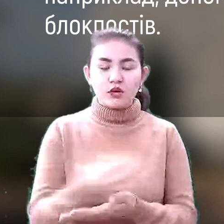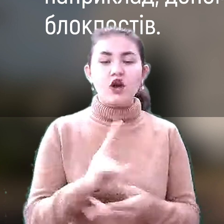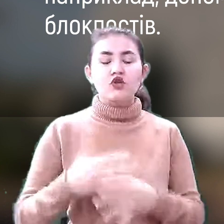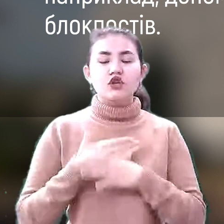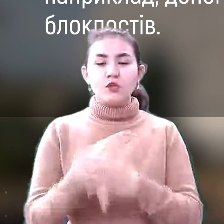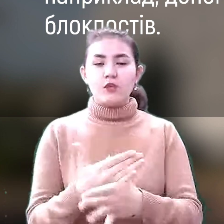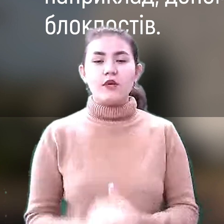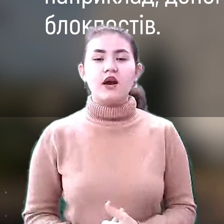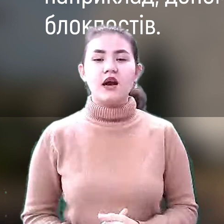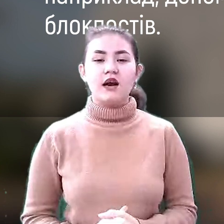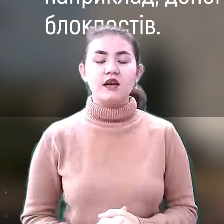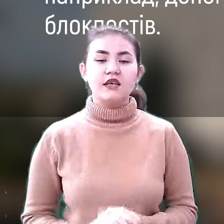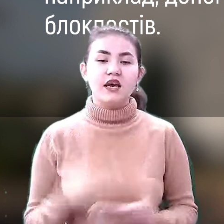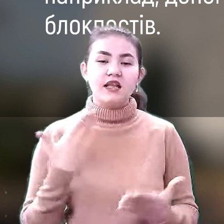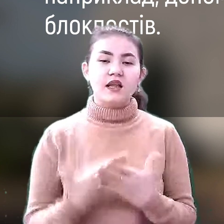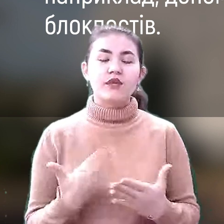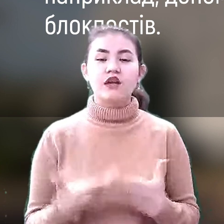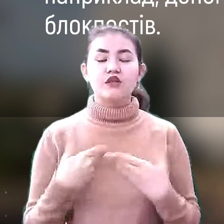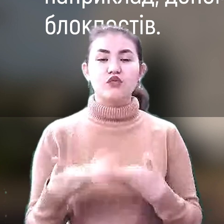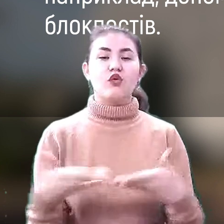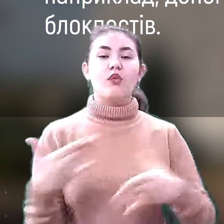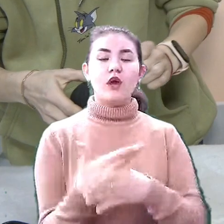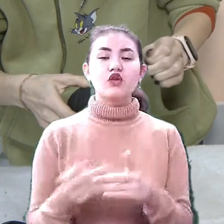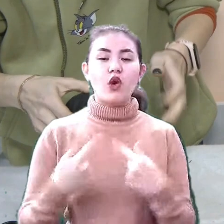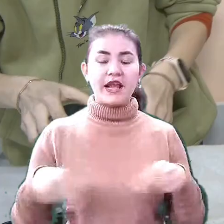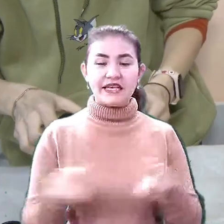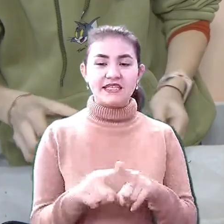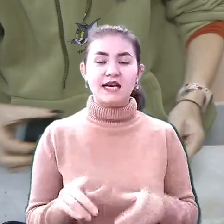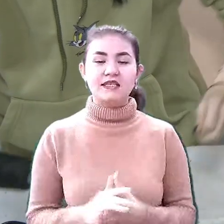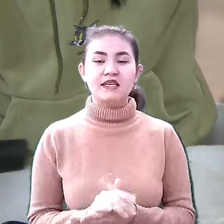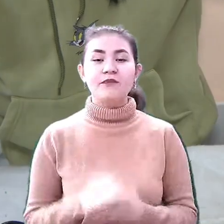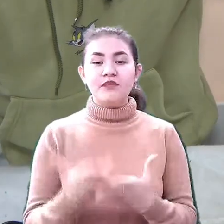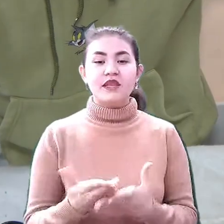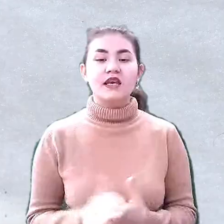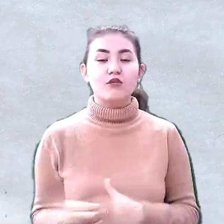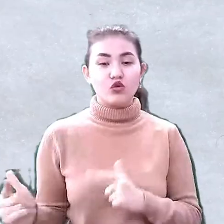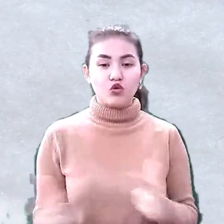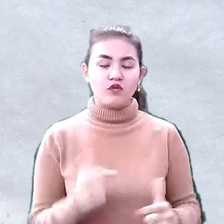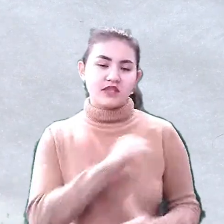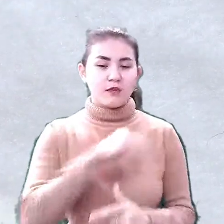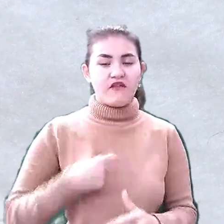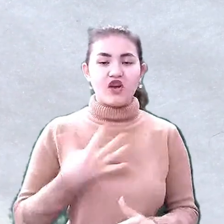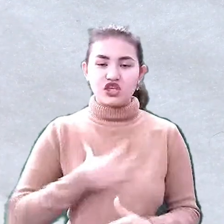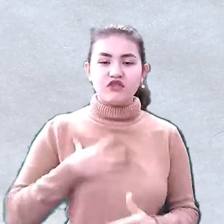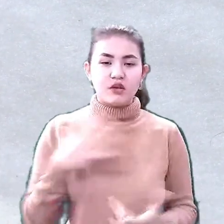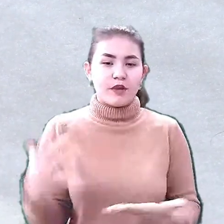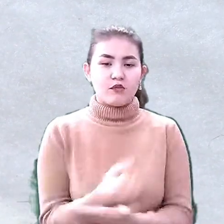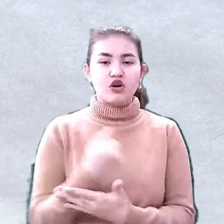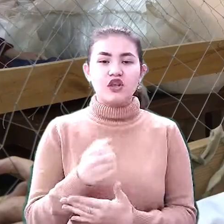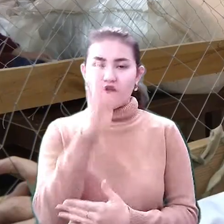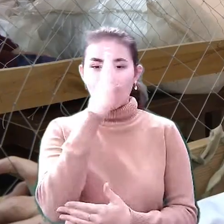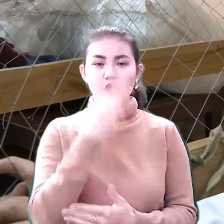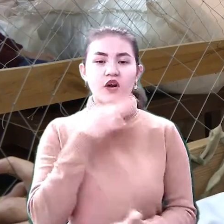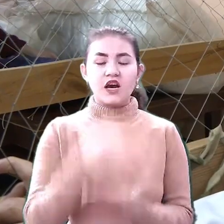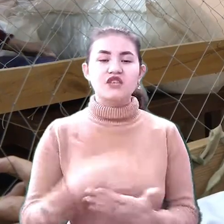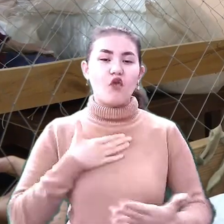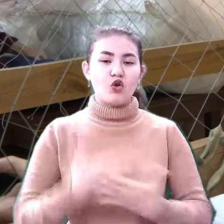Дахнівський, наприклад, вони там допомагають в організації. В такій підготовці найважливіше – це перемогти ворога, кажуть волонтери.